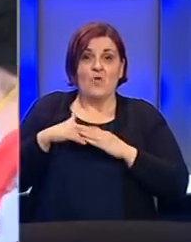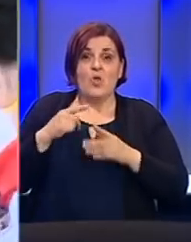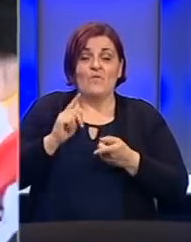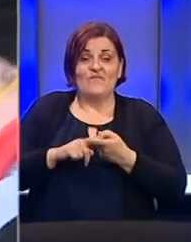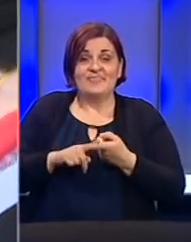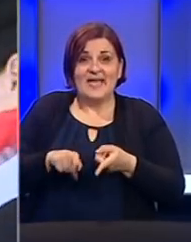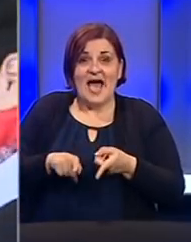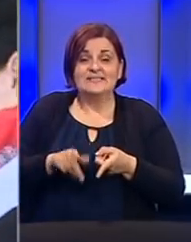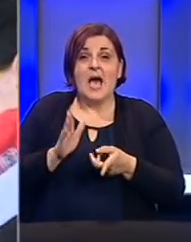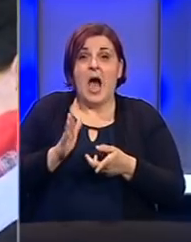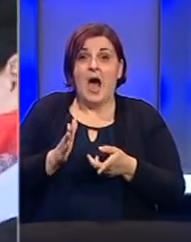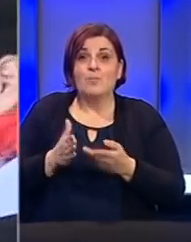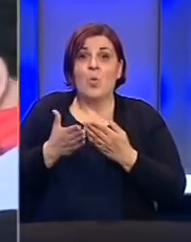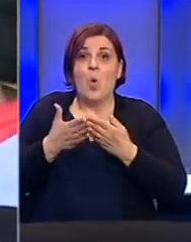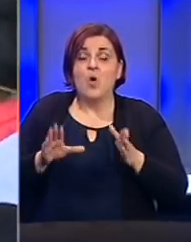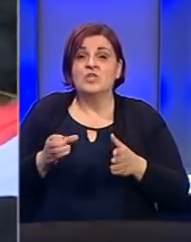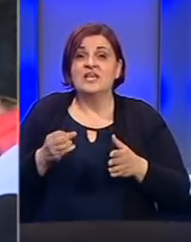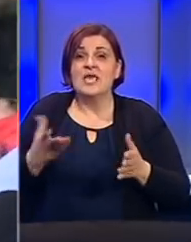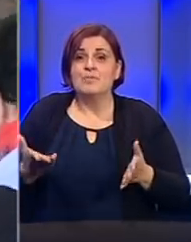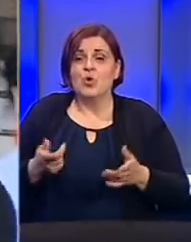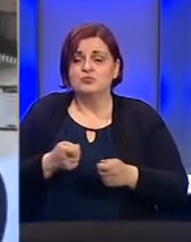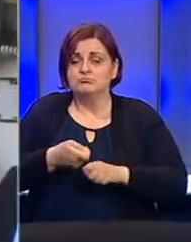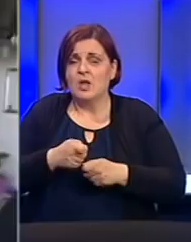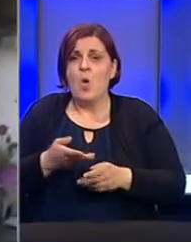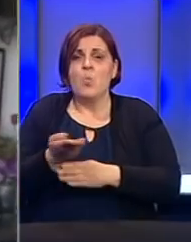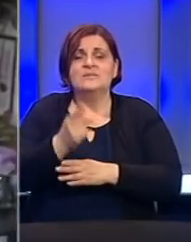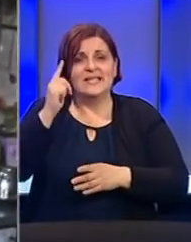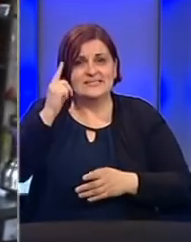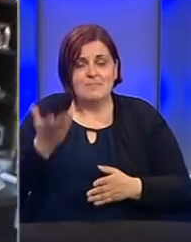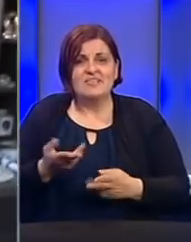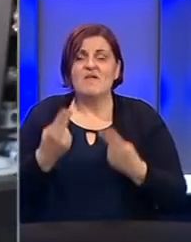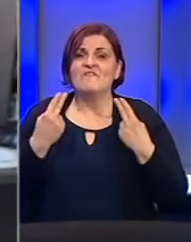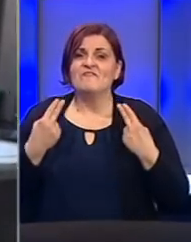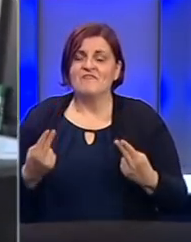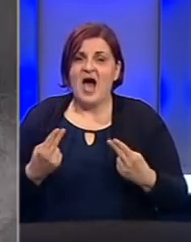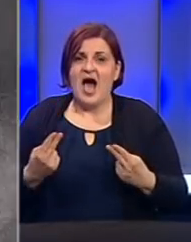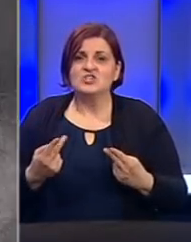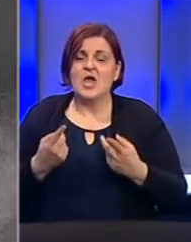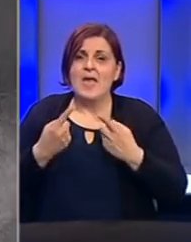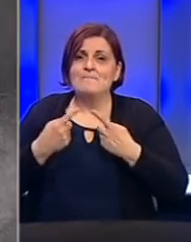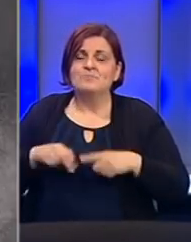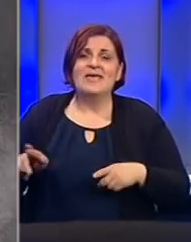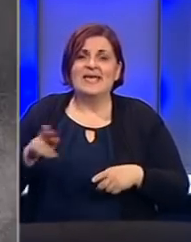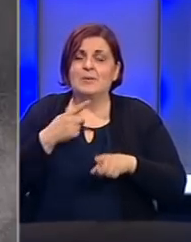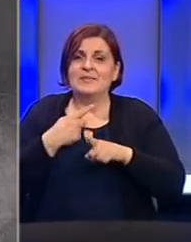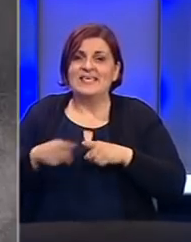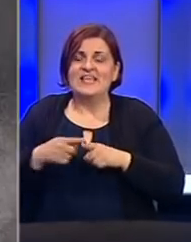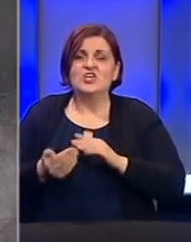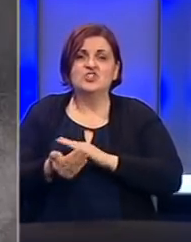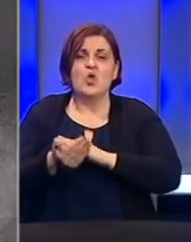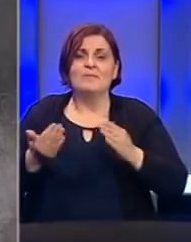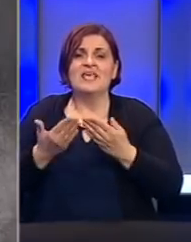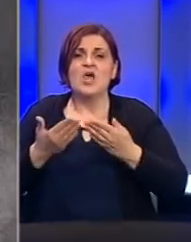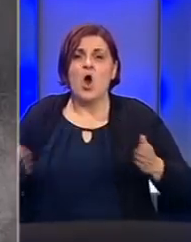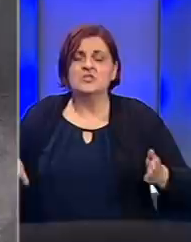federaciji, a budući da su otvoreni i brojni obrti ugostitelji smatraju da je veoma važno posebice iz ekonomskih razloga što prije